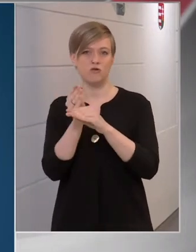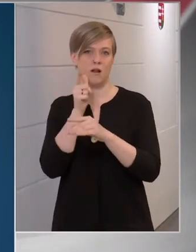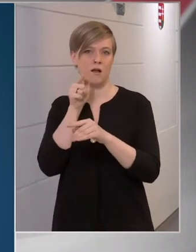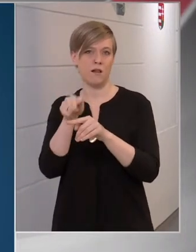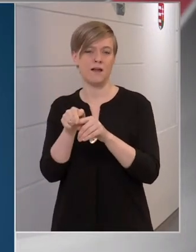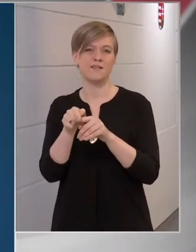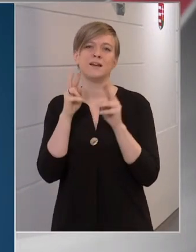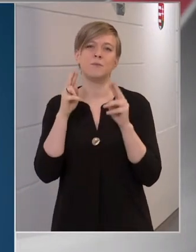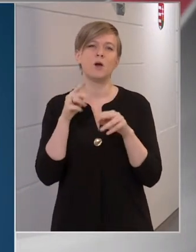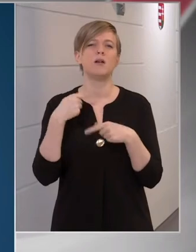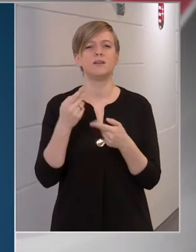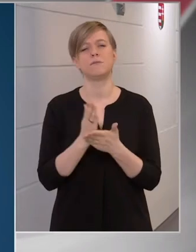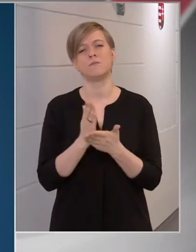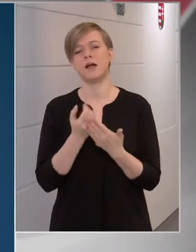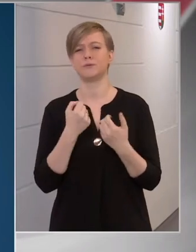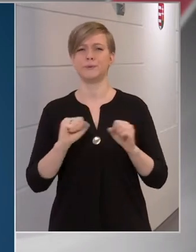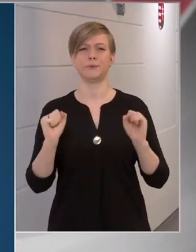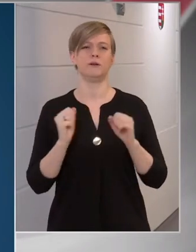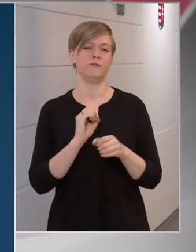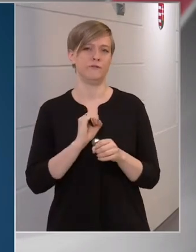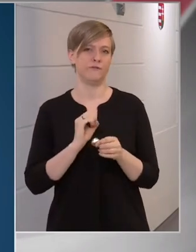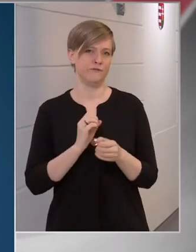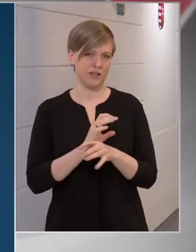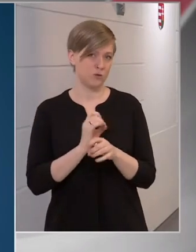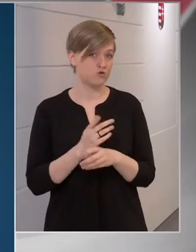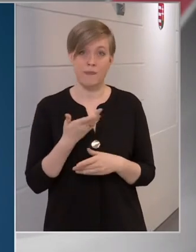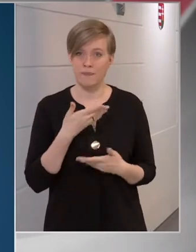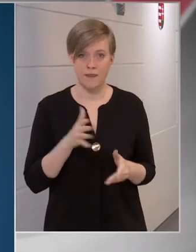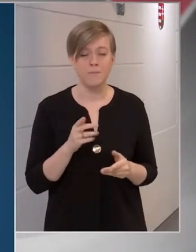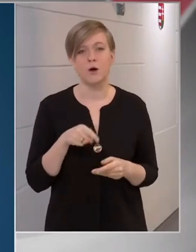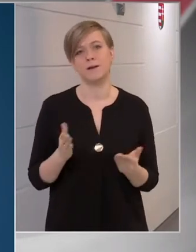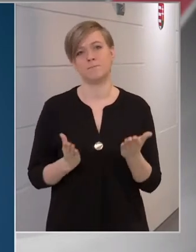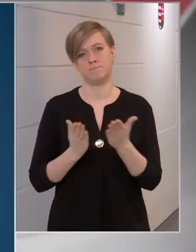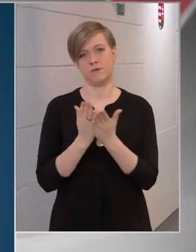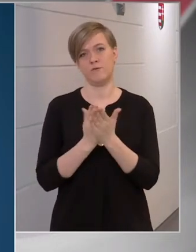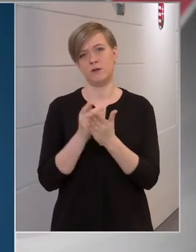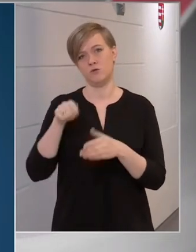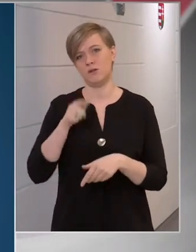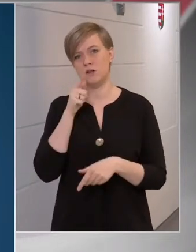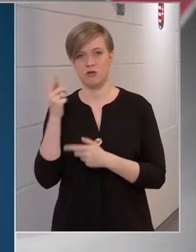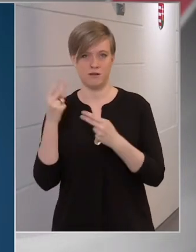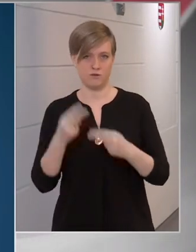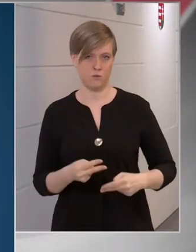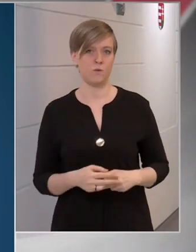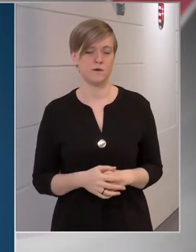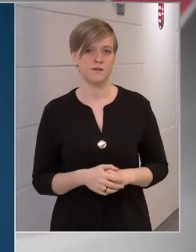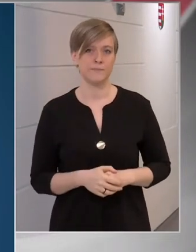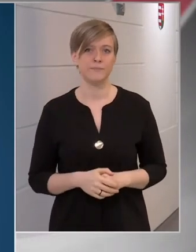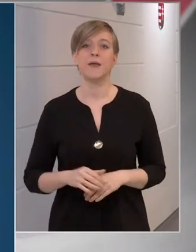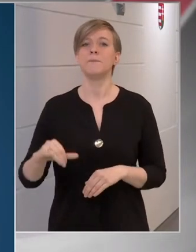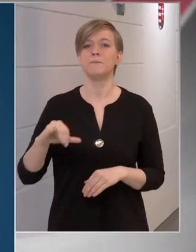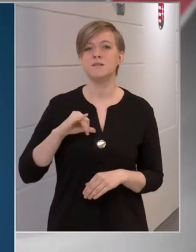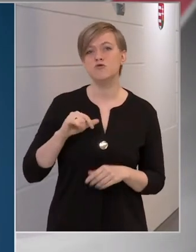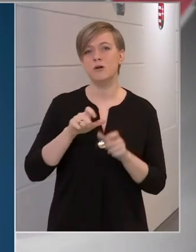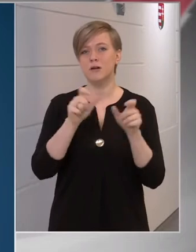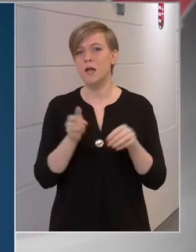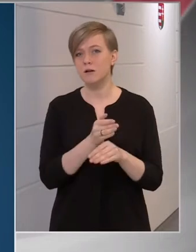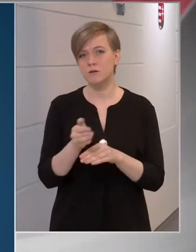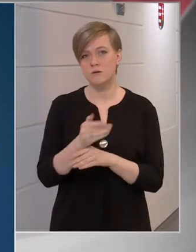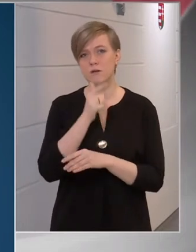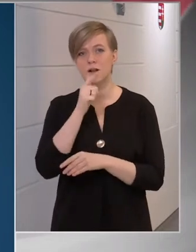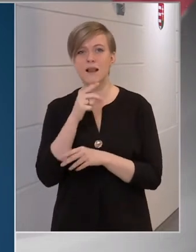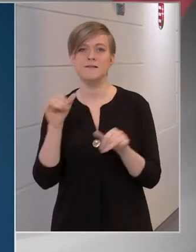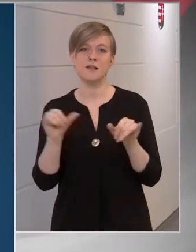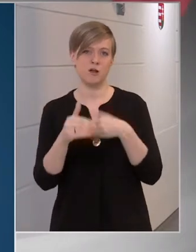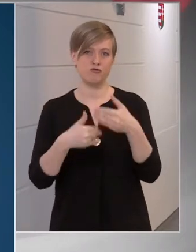lesz. Azt reméljük, hogy addigra túl vagyunk a víruson. Ha nem, akkor természetesen ennek megfelelő döntést fogunk hozni. Tehát biztonságos keletek között fogjuk az